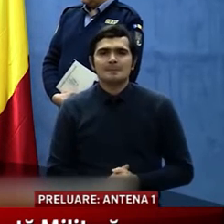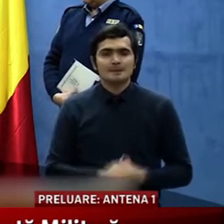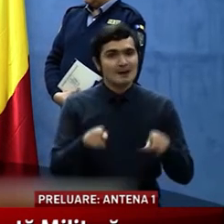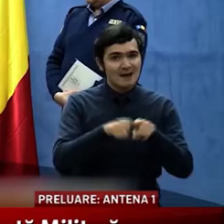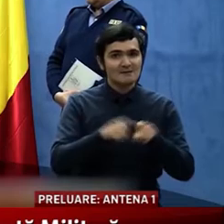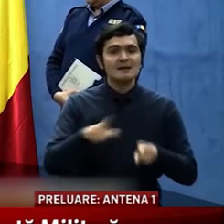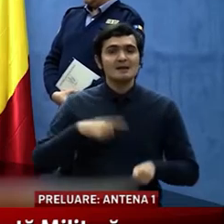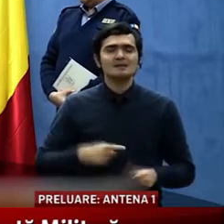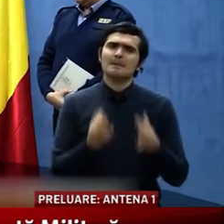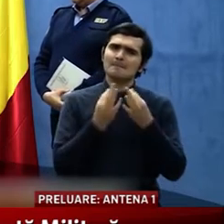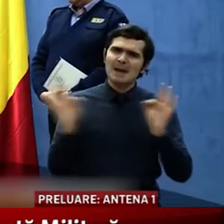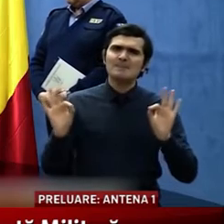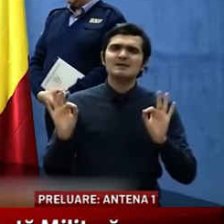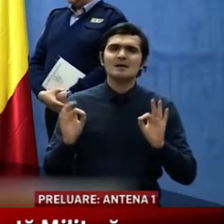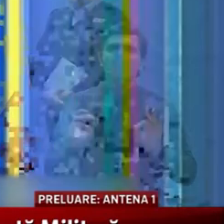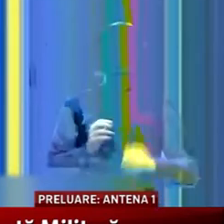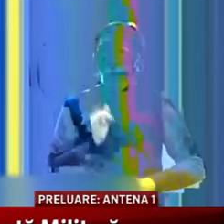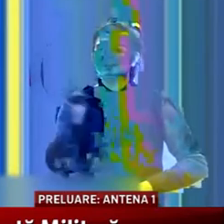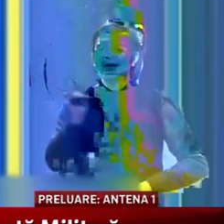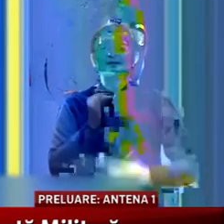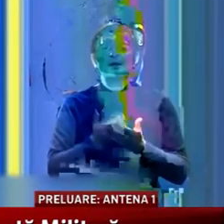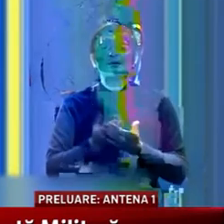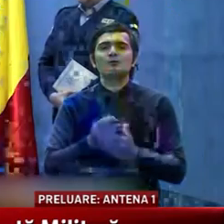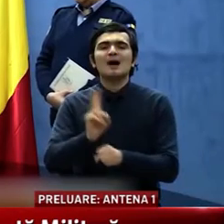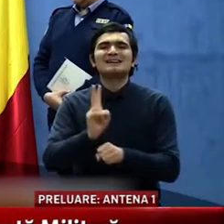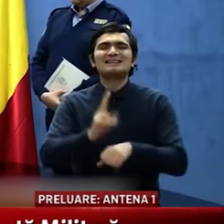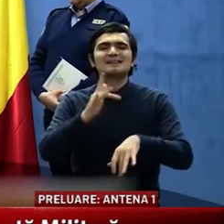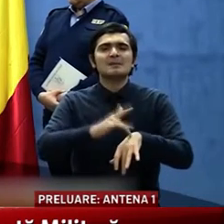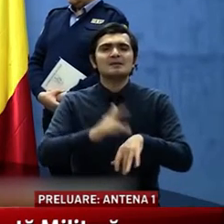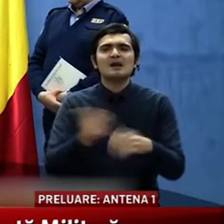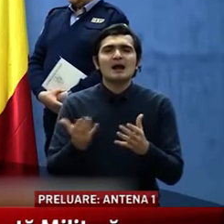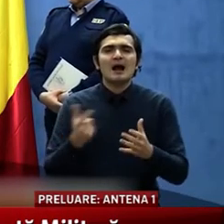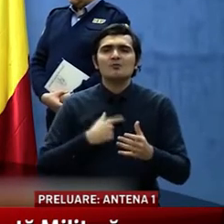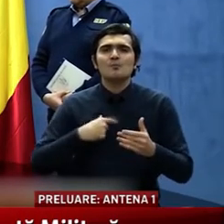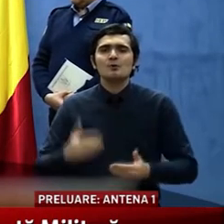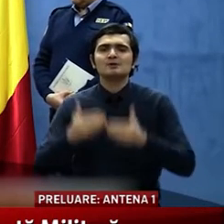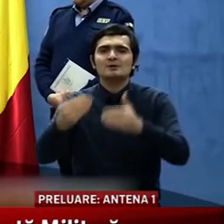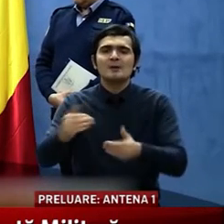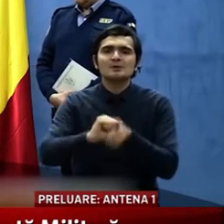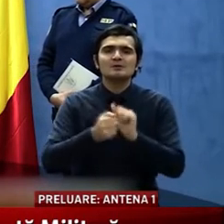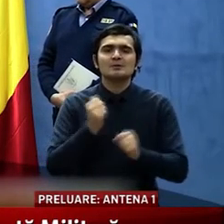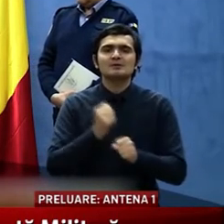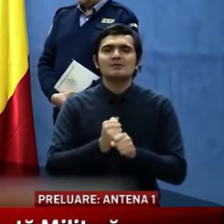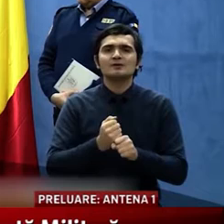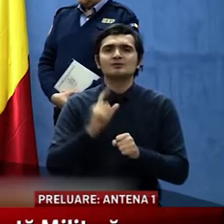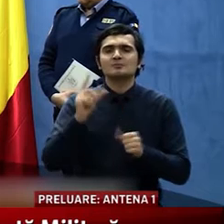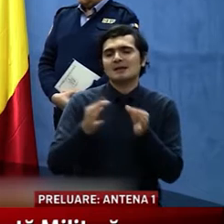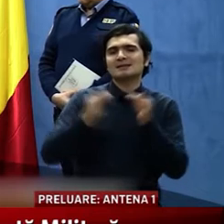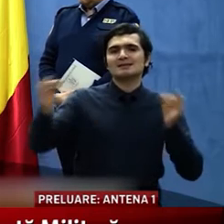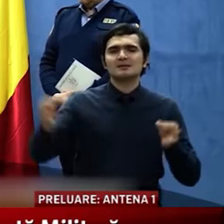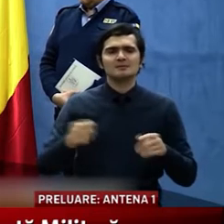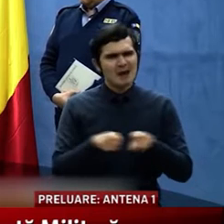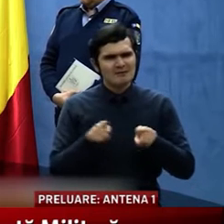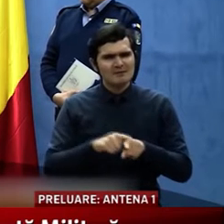permisă deplasarea pentru asistență medicală, o asistență ce nu poate fi amânată și nici realizată la distanță. Mai sunt